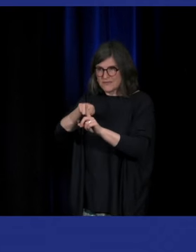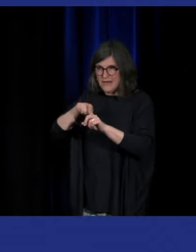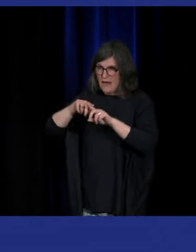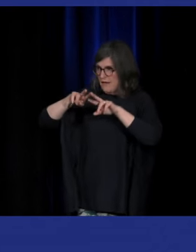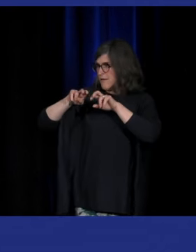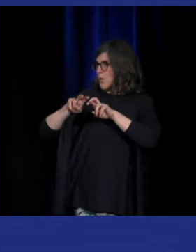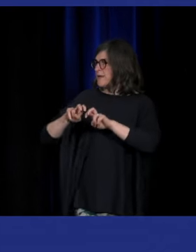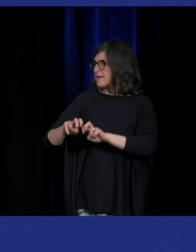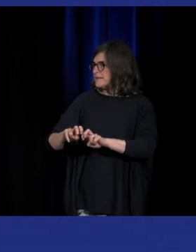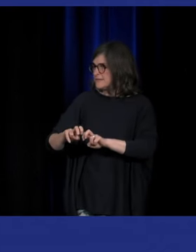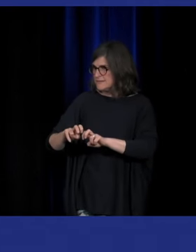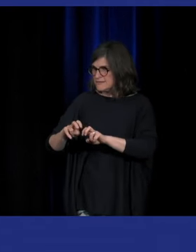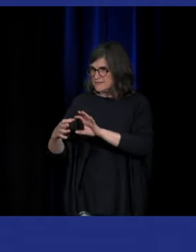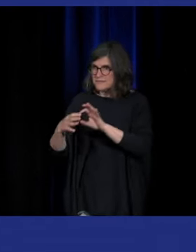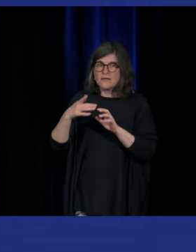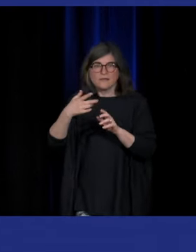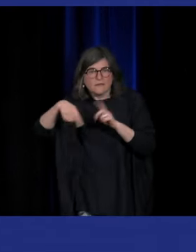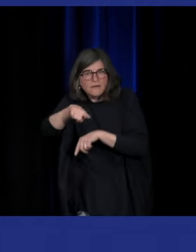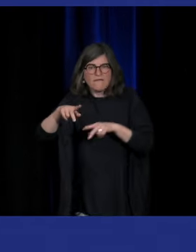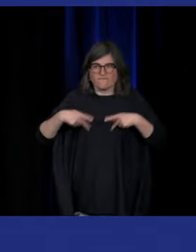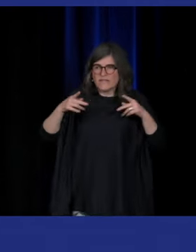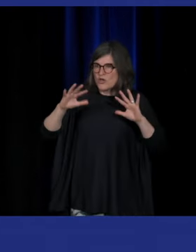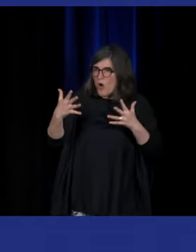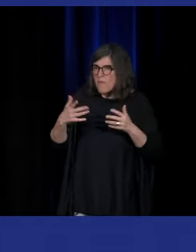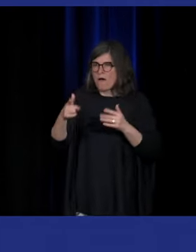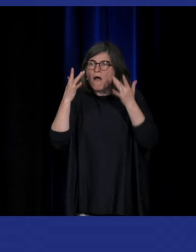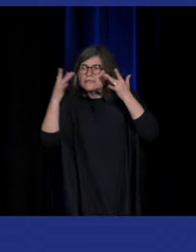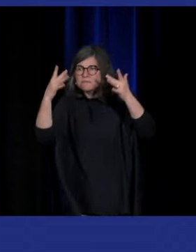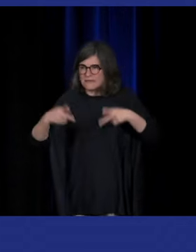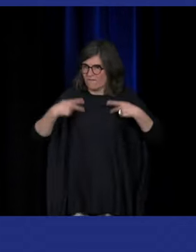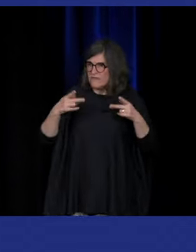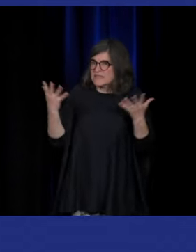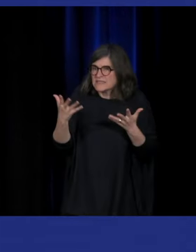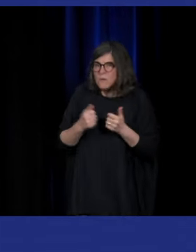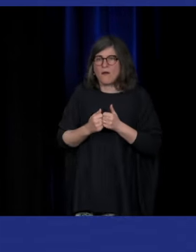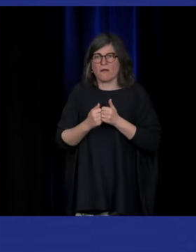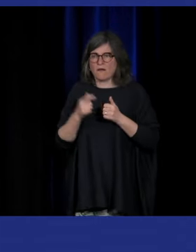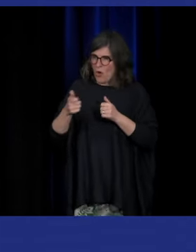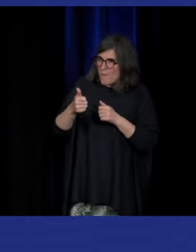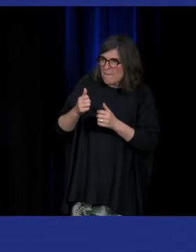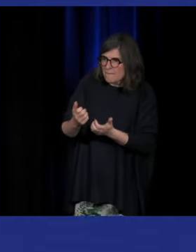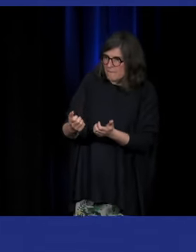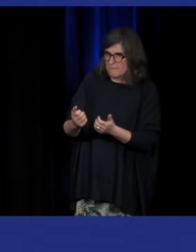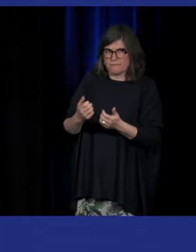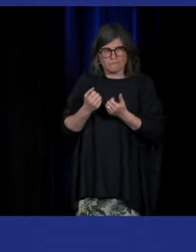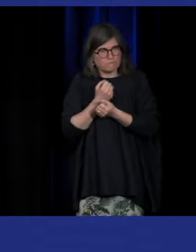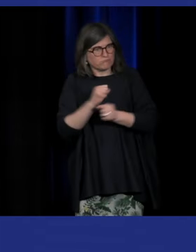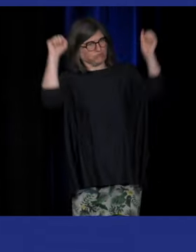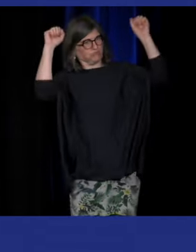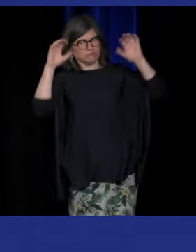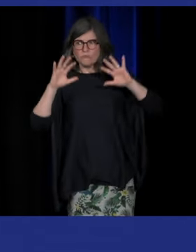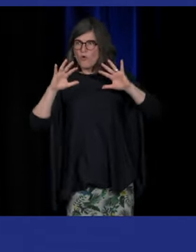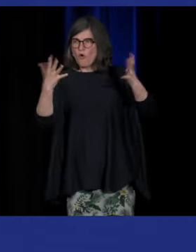sociales en fait comment vivent les sourds quelle est l'expérience des vies qu'ils ont comment ils se révèlent ils s'émancipent